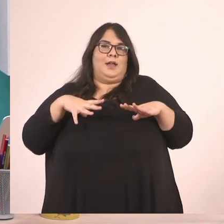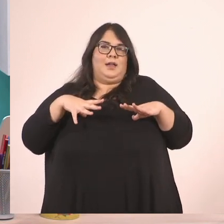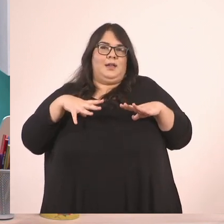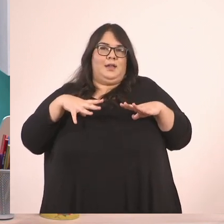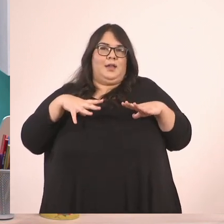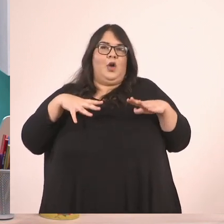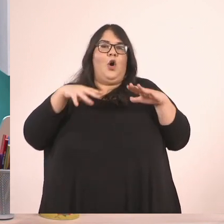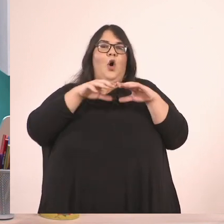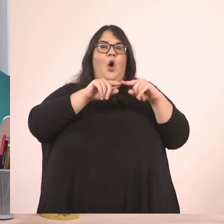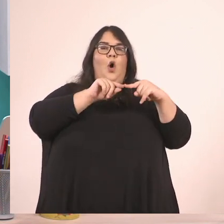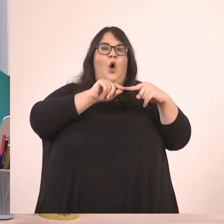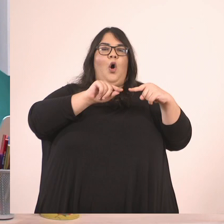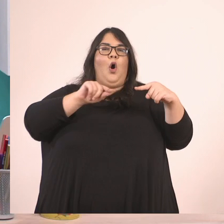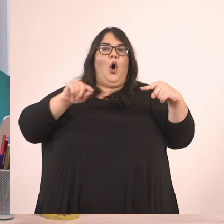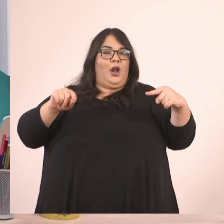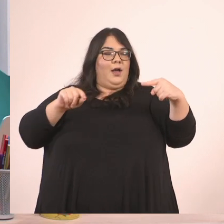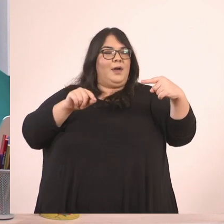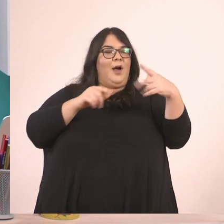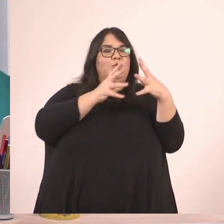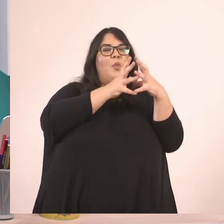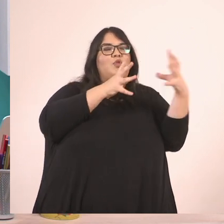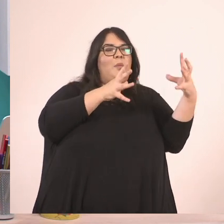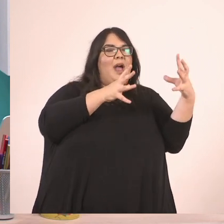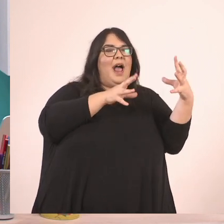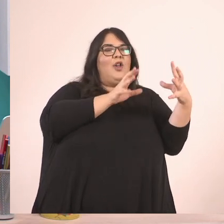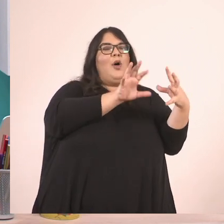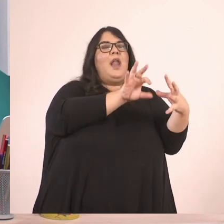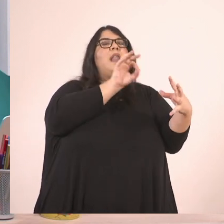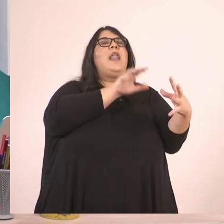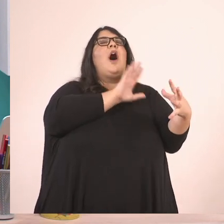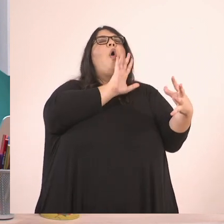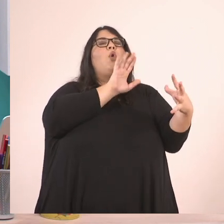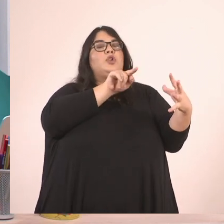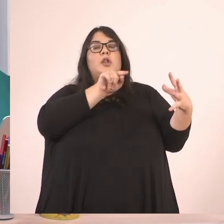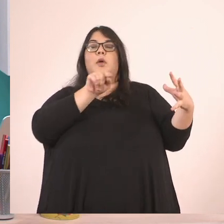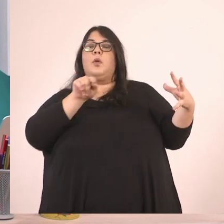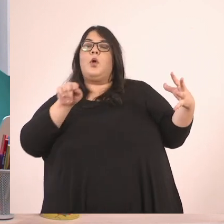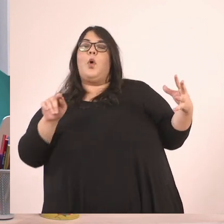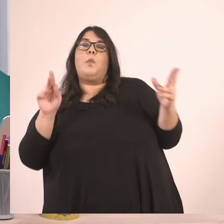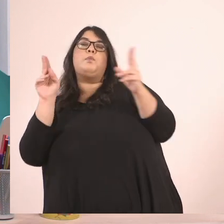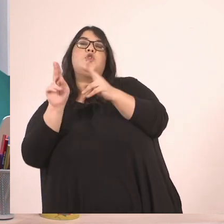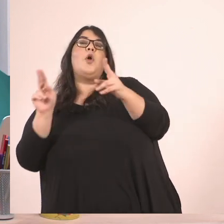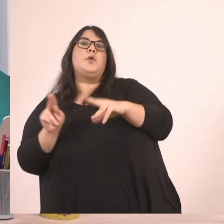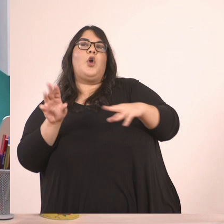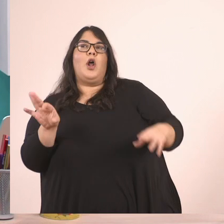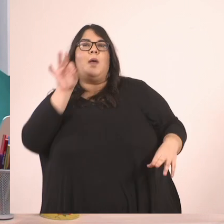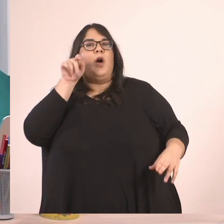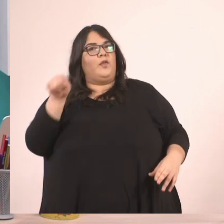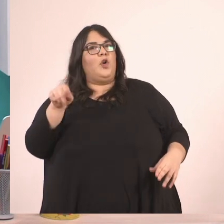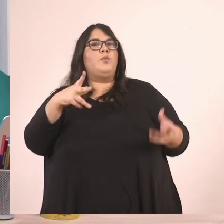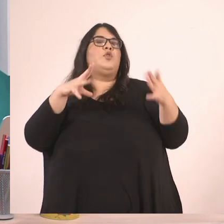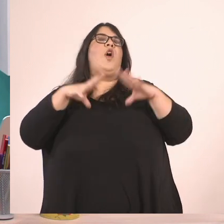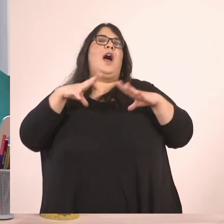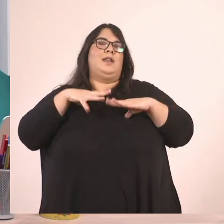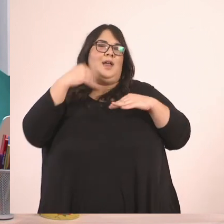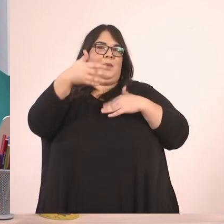τις διαρέσεις μου, τις πράξεις όλες που έχω, με ένα ισοδύναμο κλάσμα, αντί να χρησιμοποιήσω το 18 εικοστά τέταρτα, να χρησιμοποιήσω το